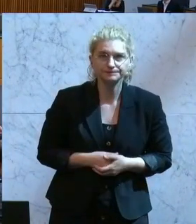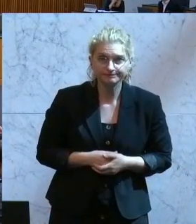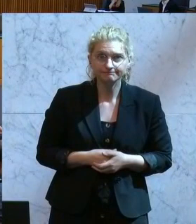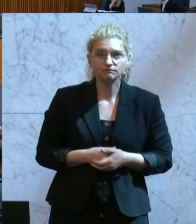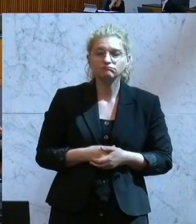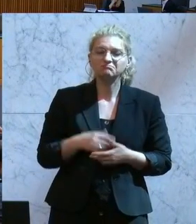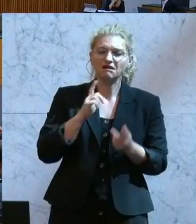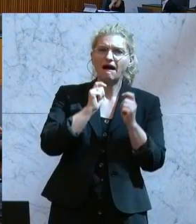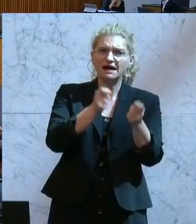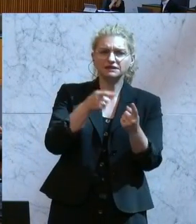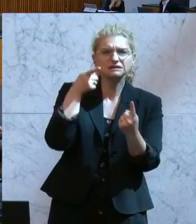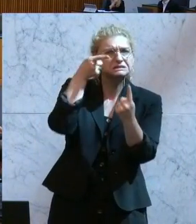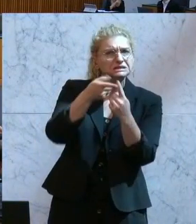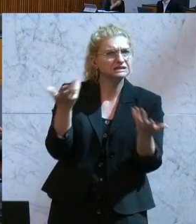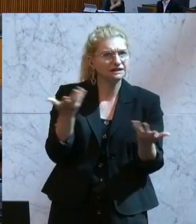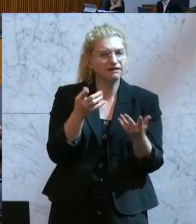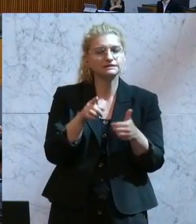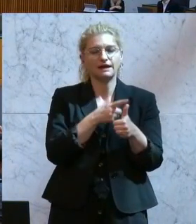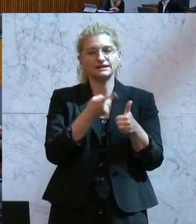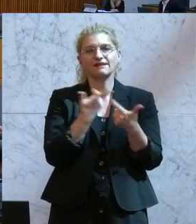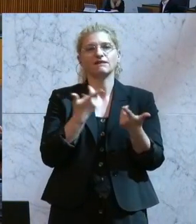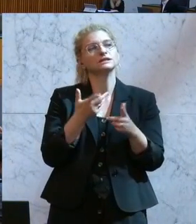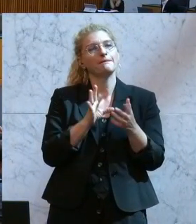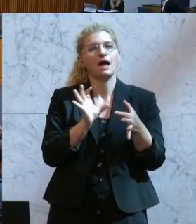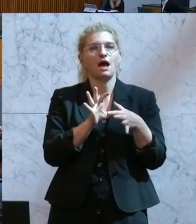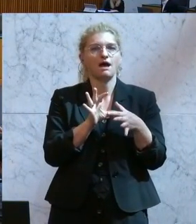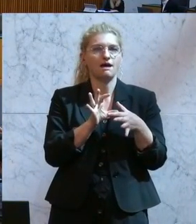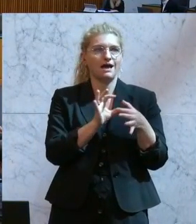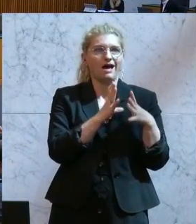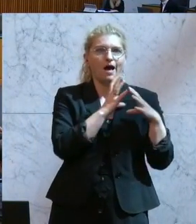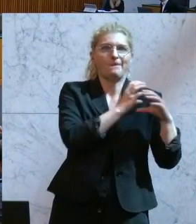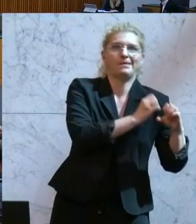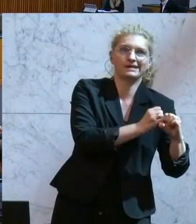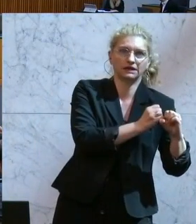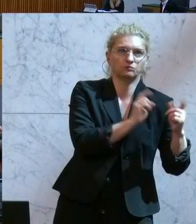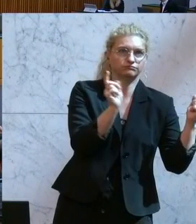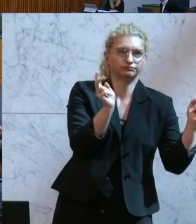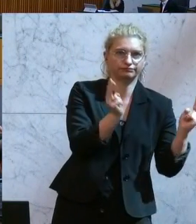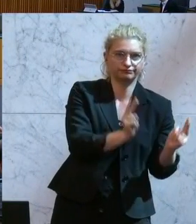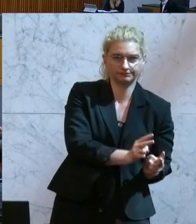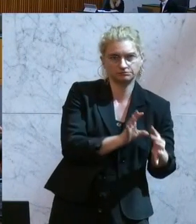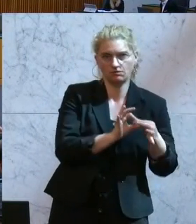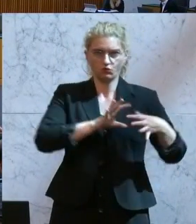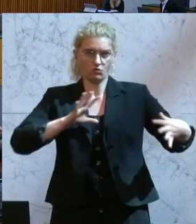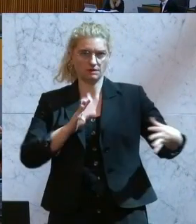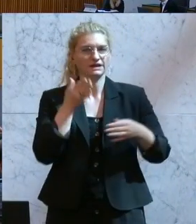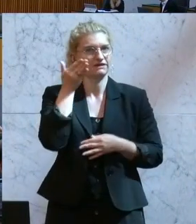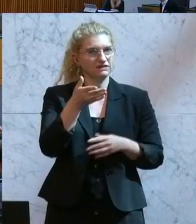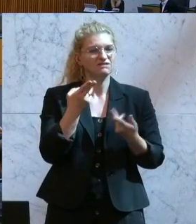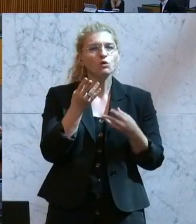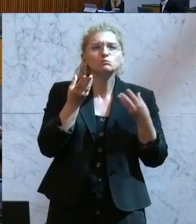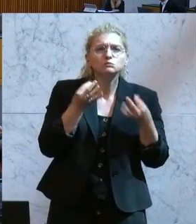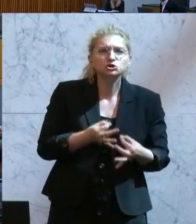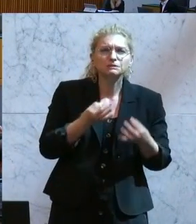Ansinnen dieses Antrags? Zum einen geht es natürlich um Abhängigkeiten abzubauen, weil eben gewisse Systeme,